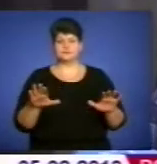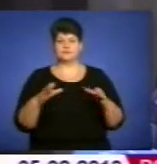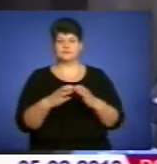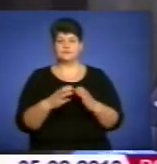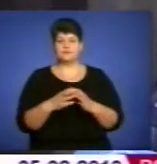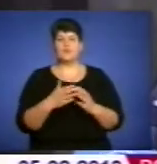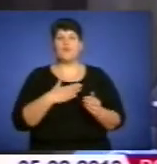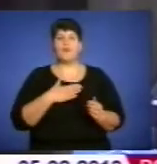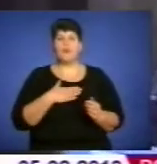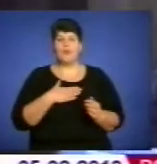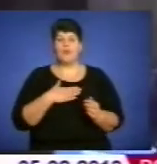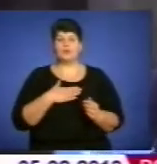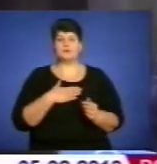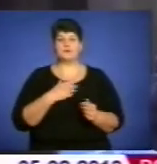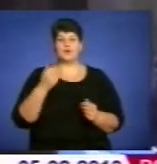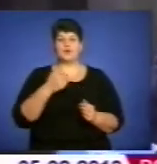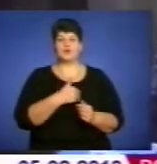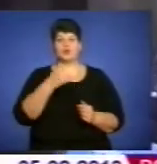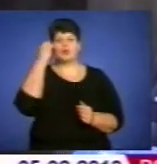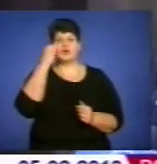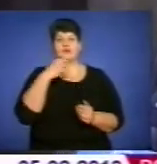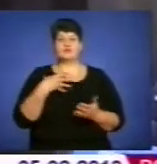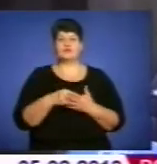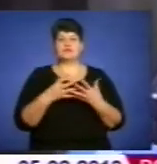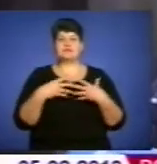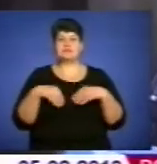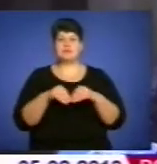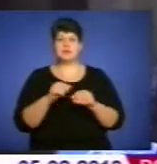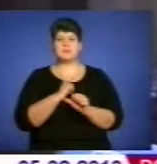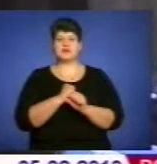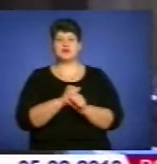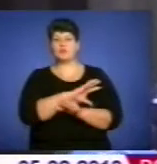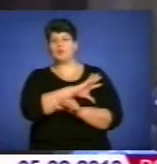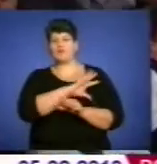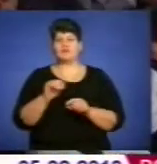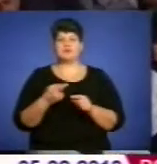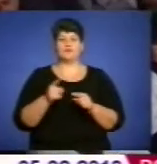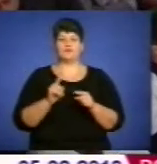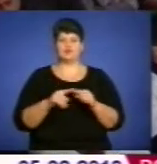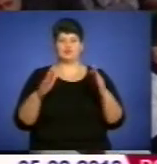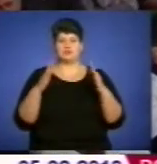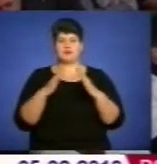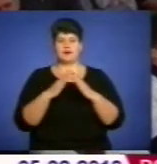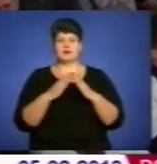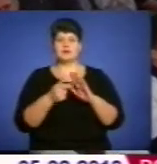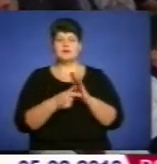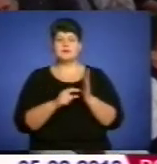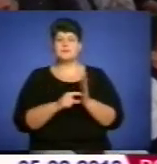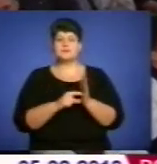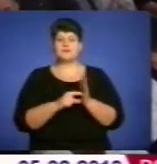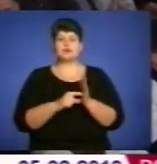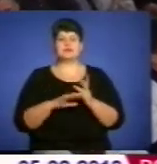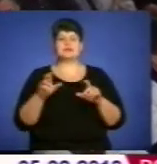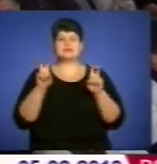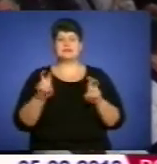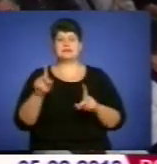безпосередньо хочу подякувати своїй сім'ї, адже ми працюємо всі у цьому закладі. На засідання Ради центрів народної